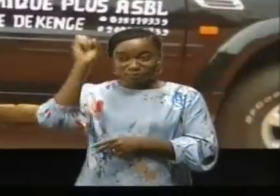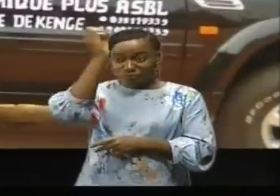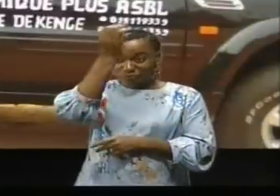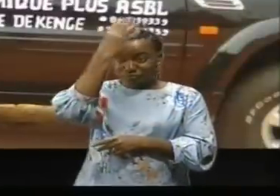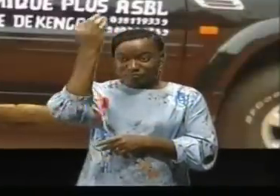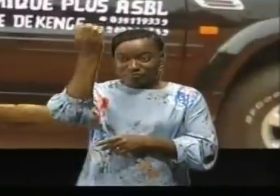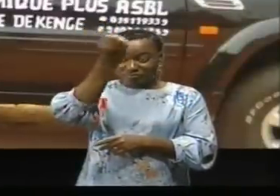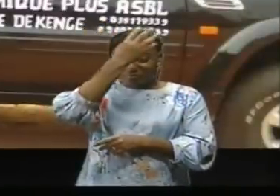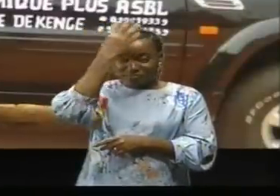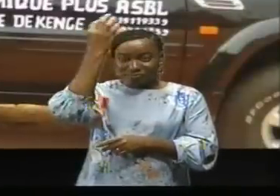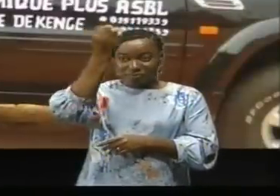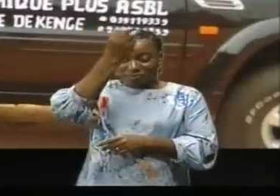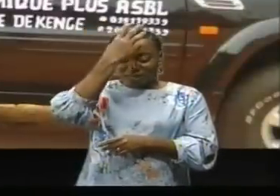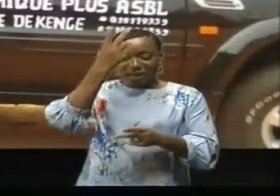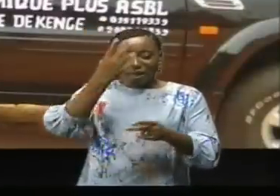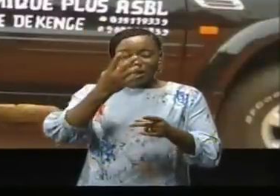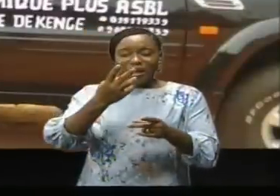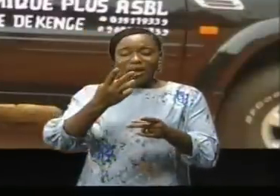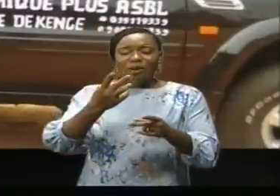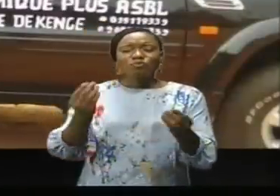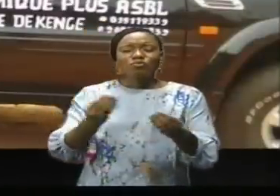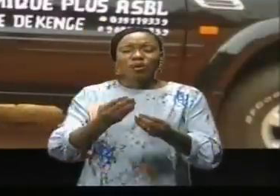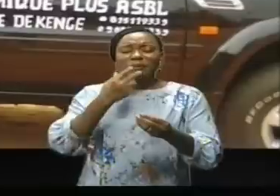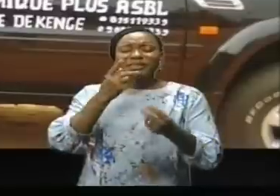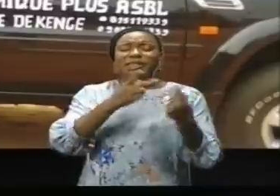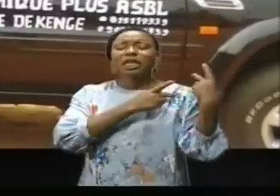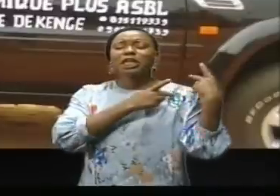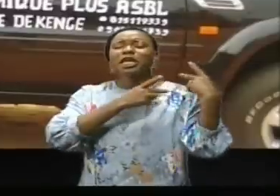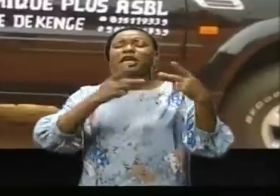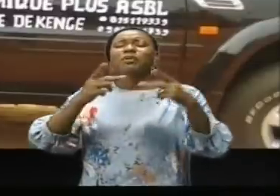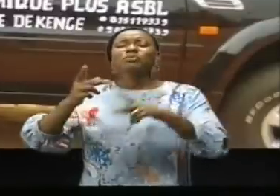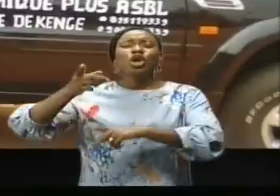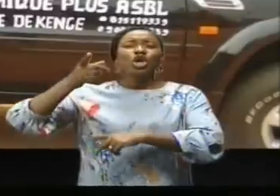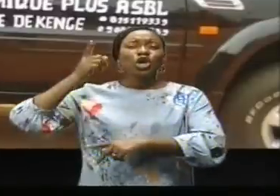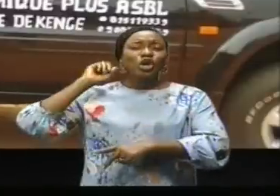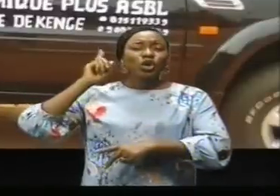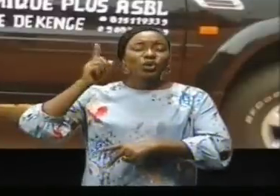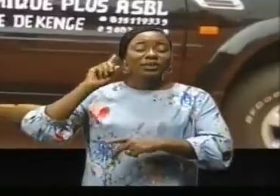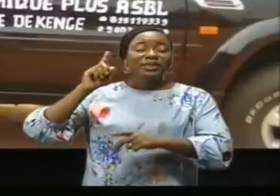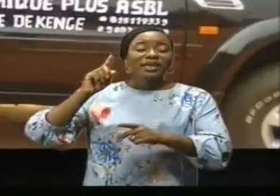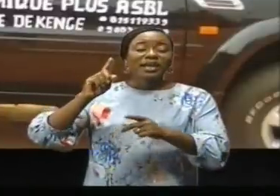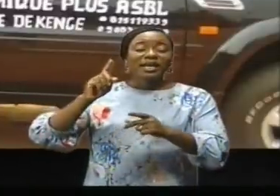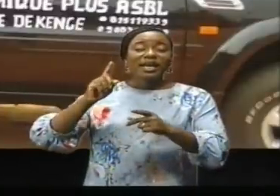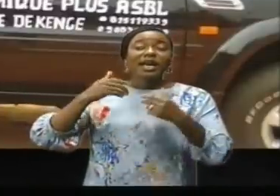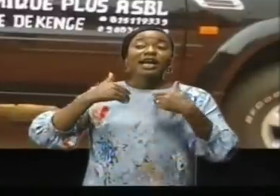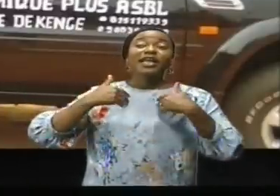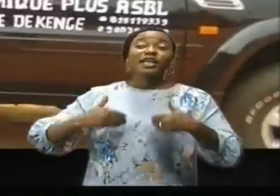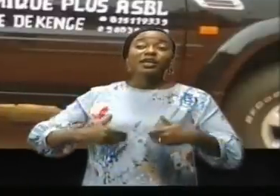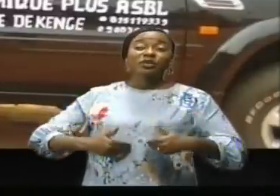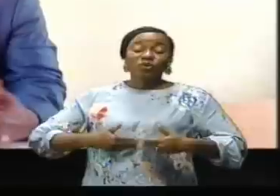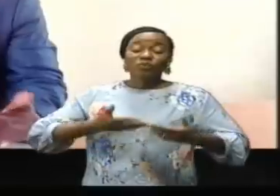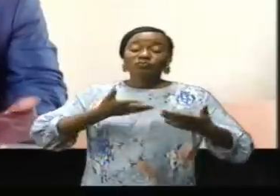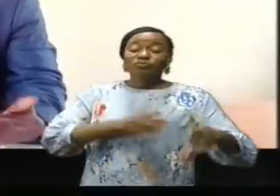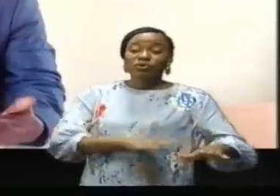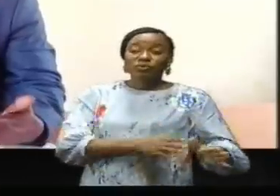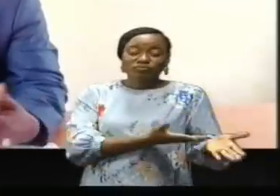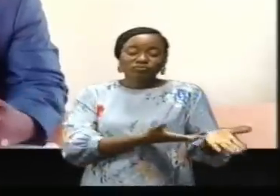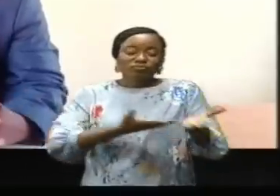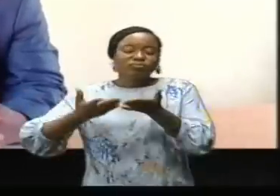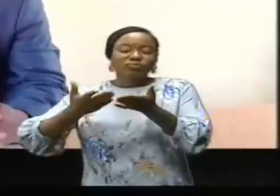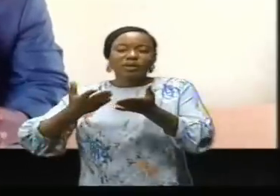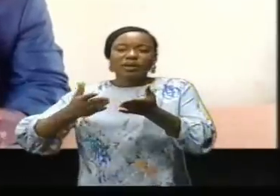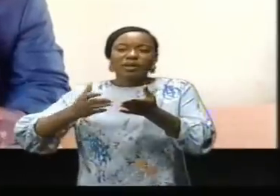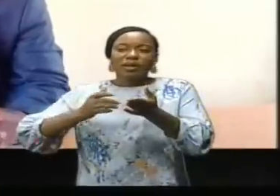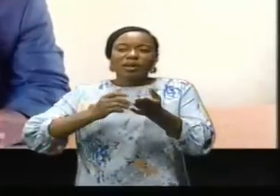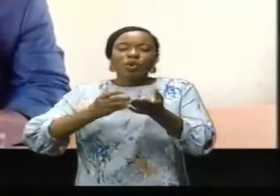parce que c'est depuis beaucoup de temps que nos corps ou nos morts sont transportés sur les motos.